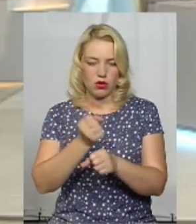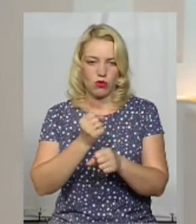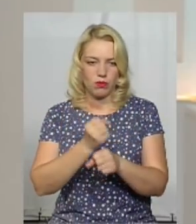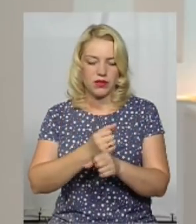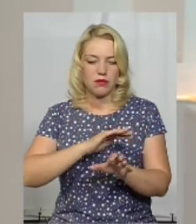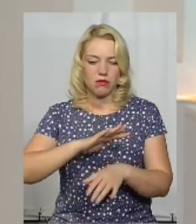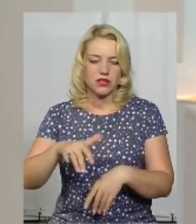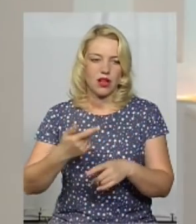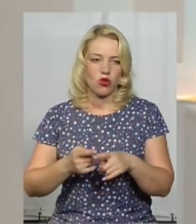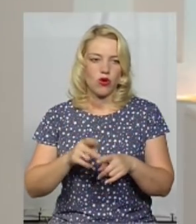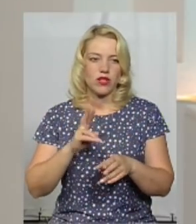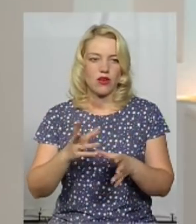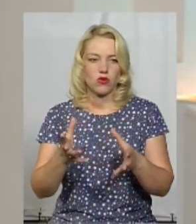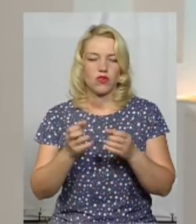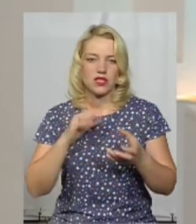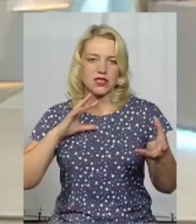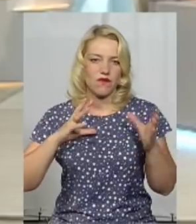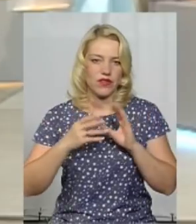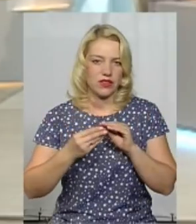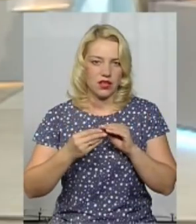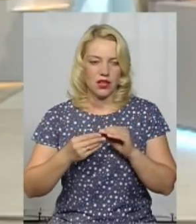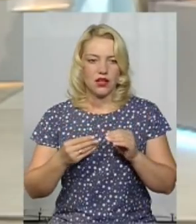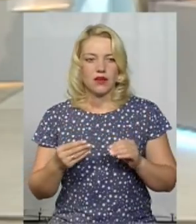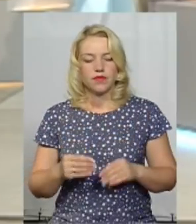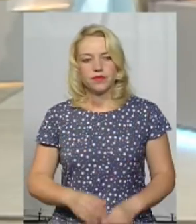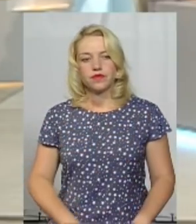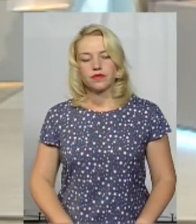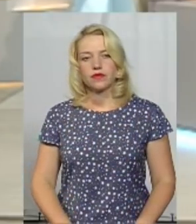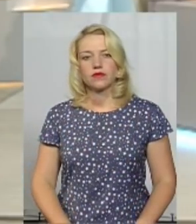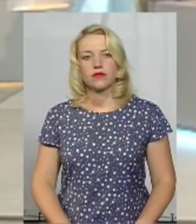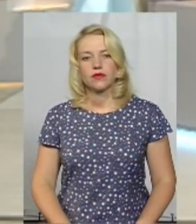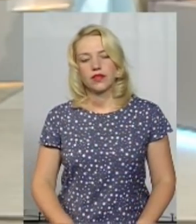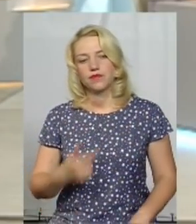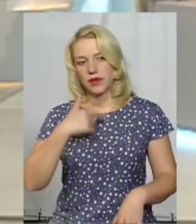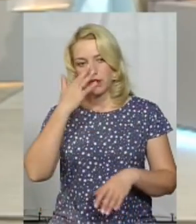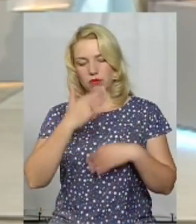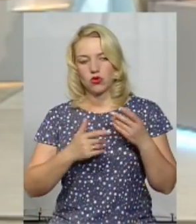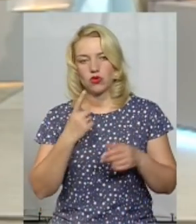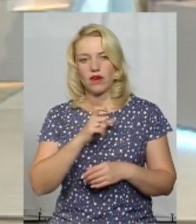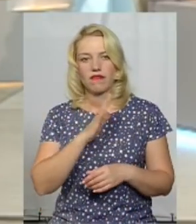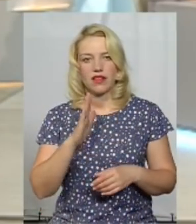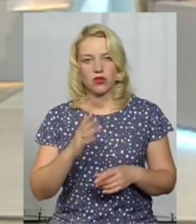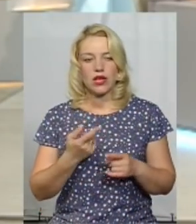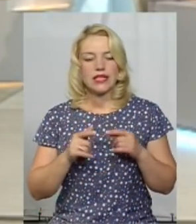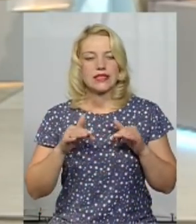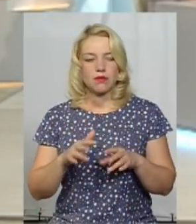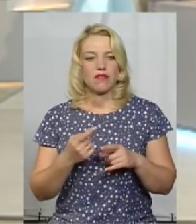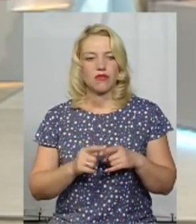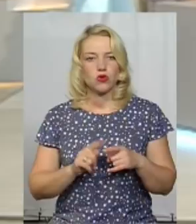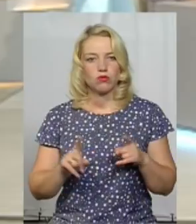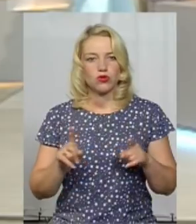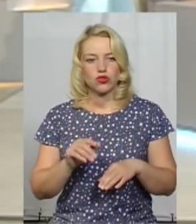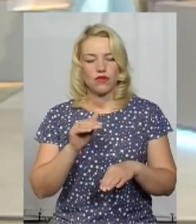напевно, вже після того, як отримаєте звіт про… Поняла. Я перепрошую хвилиночку. Справа в тому, що дуже